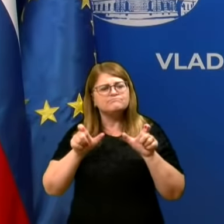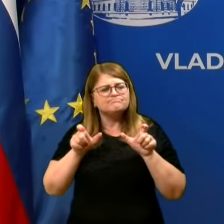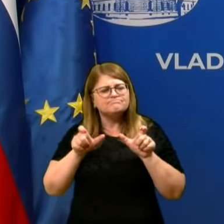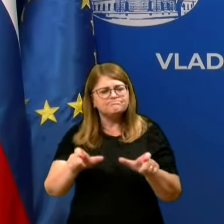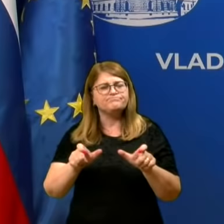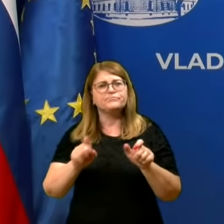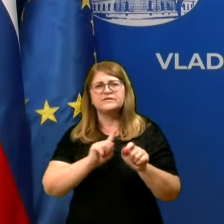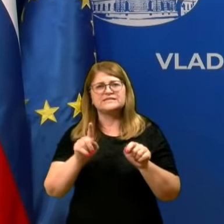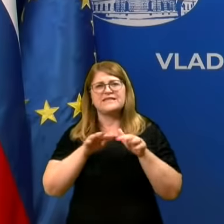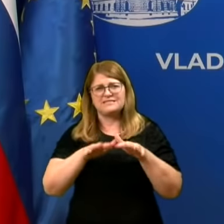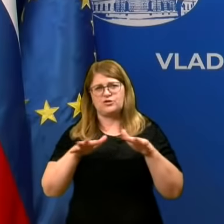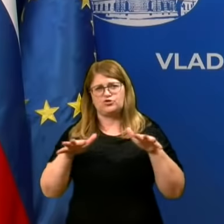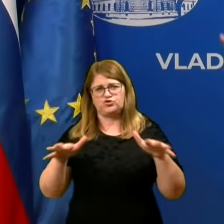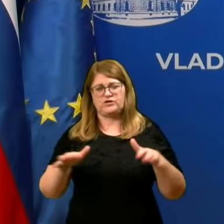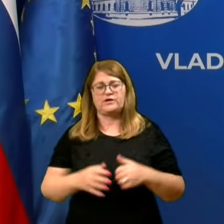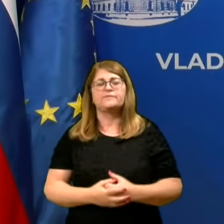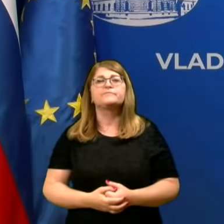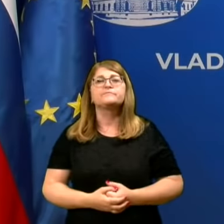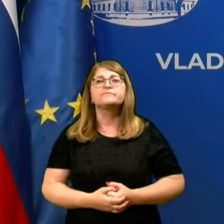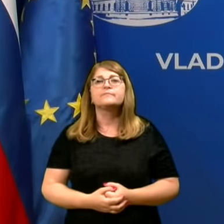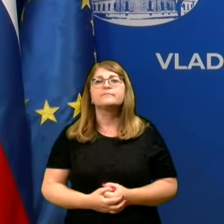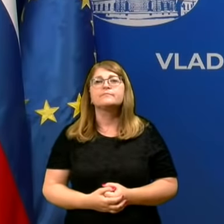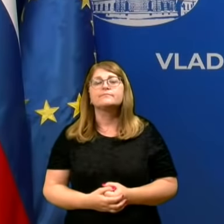bojo te verige prenosov čim krajše.